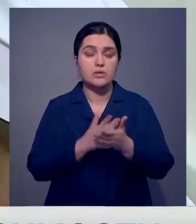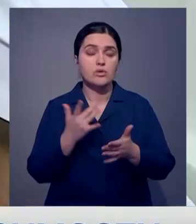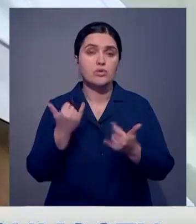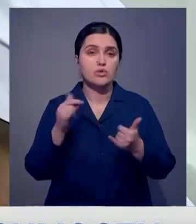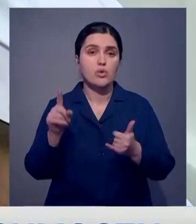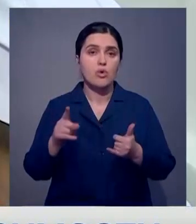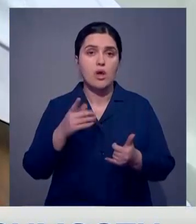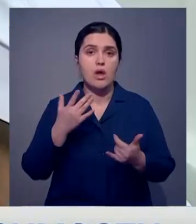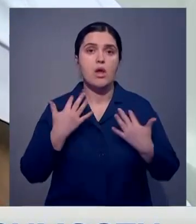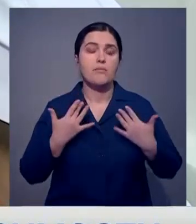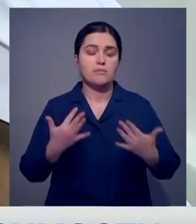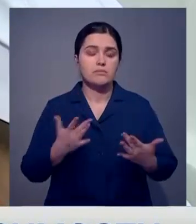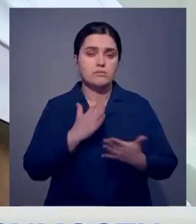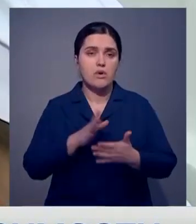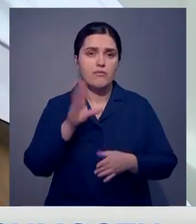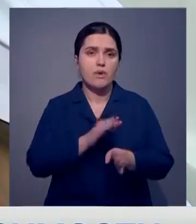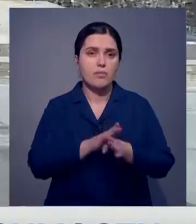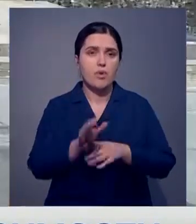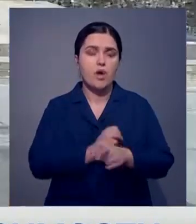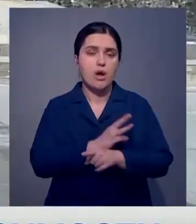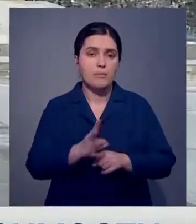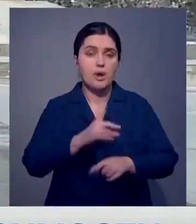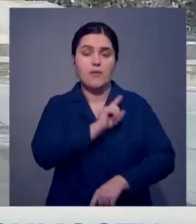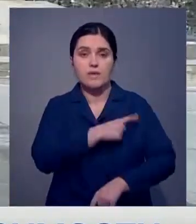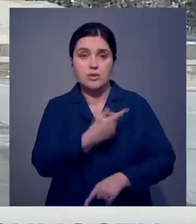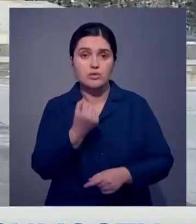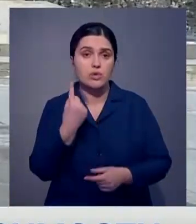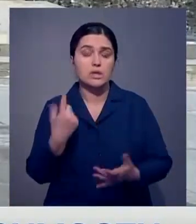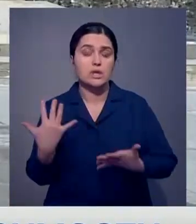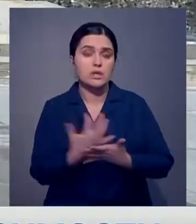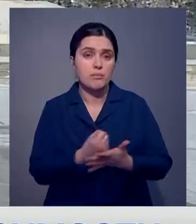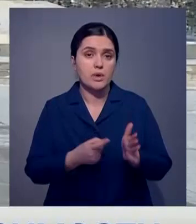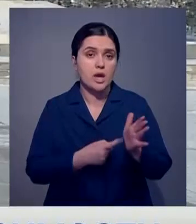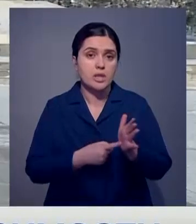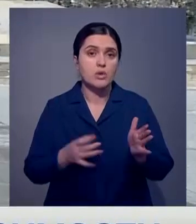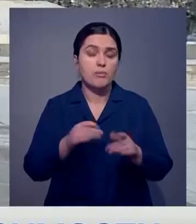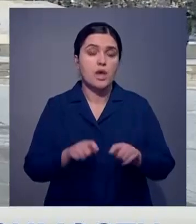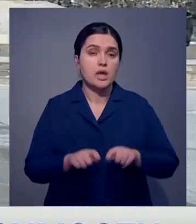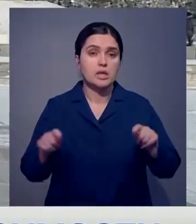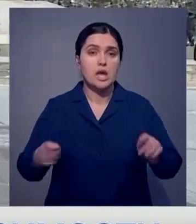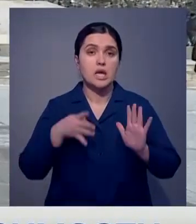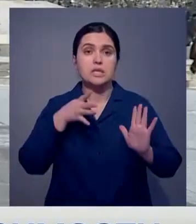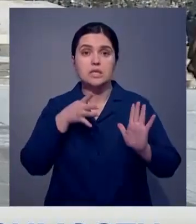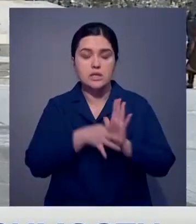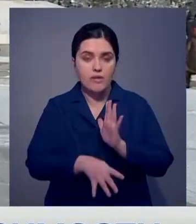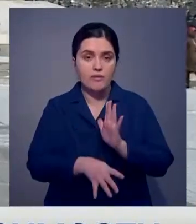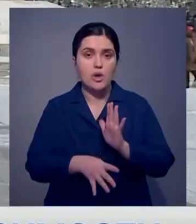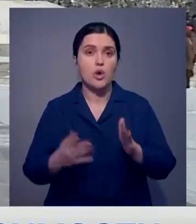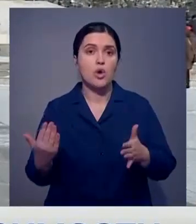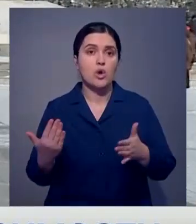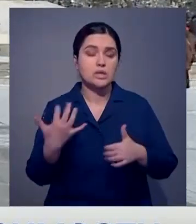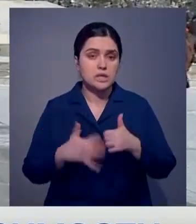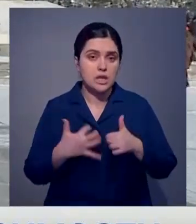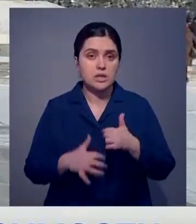меньше всего вакансий медработников. Еще одним достижением Карагандинской области в этом году стало открытие 9 тысяч новых субъектов